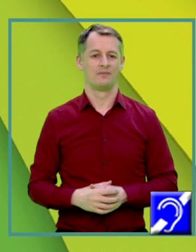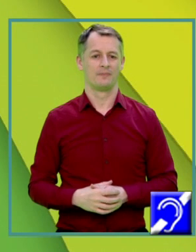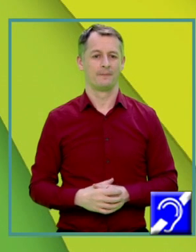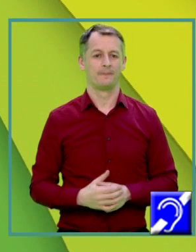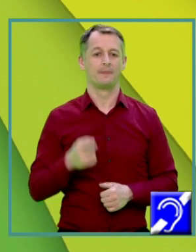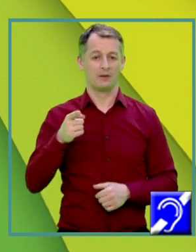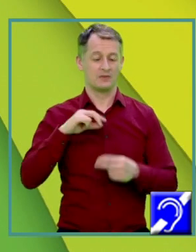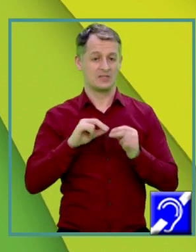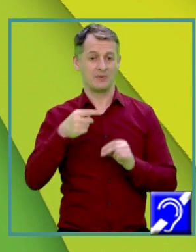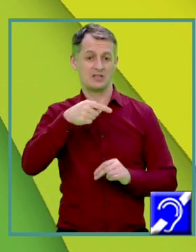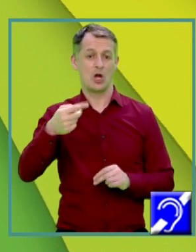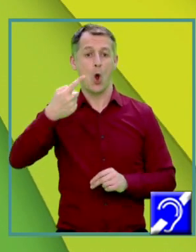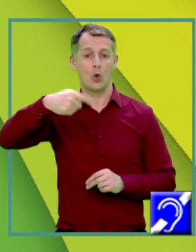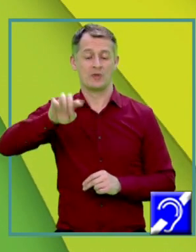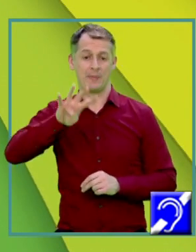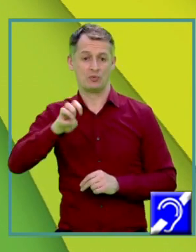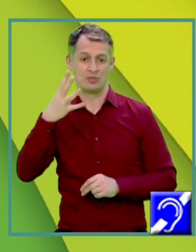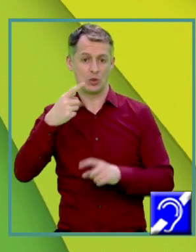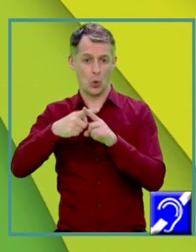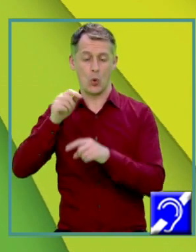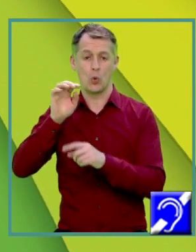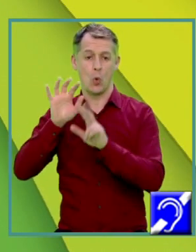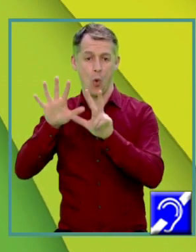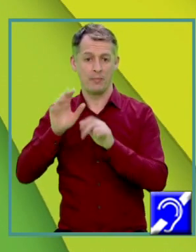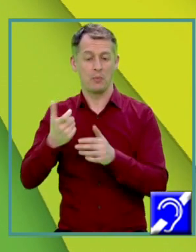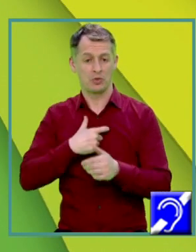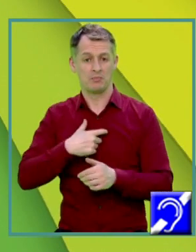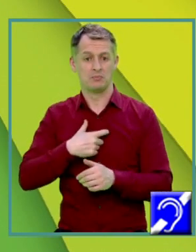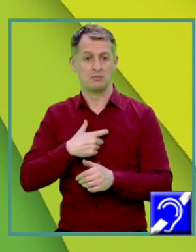ori 8 putem simplifica